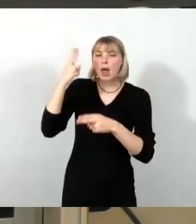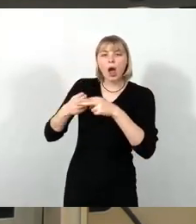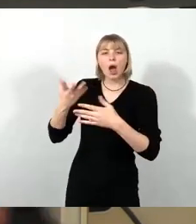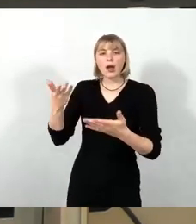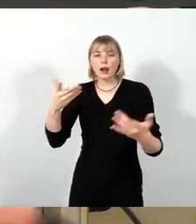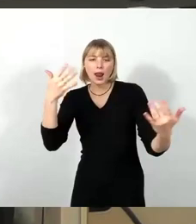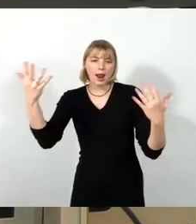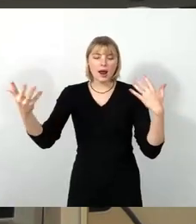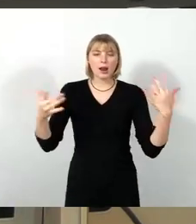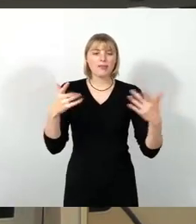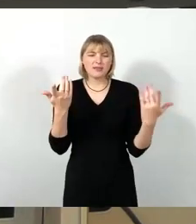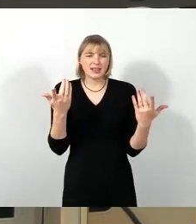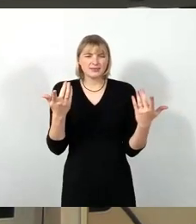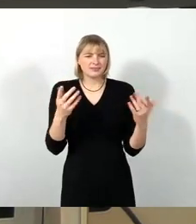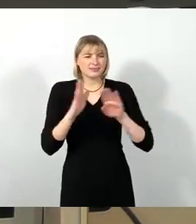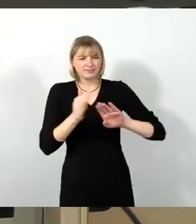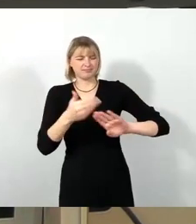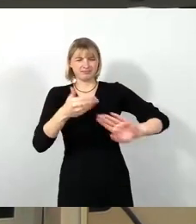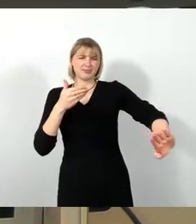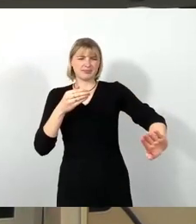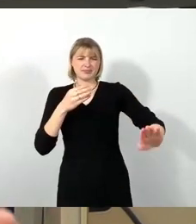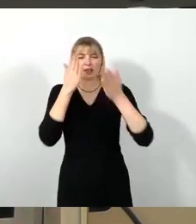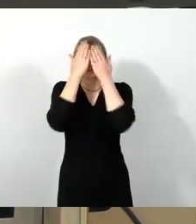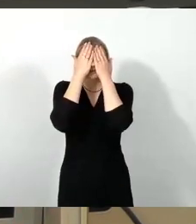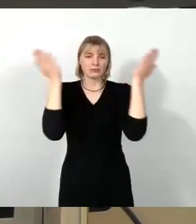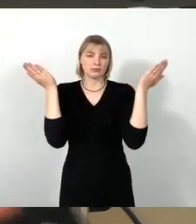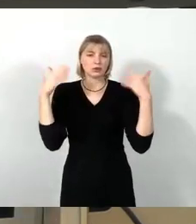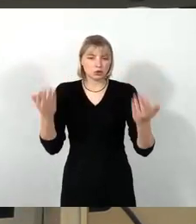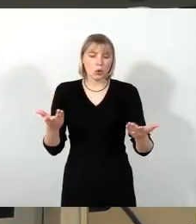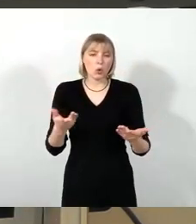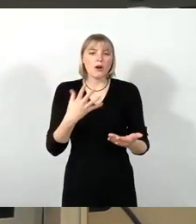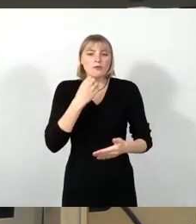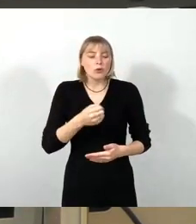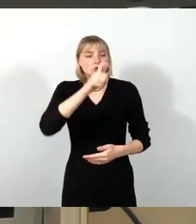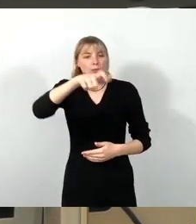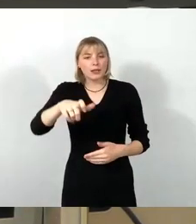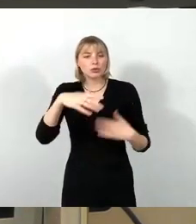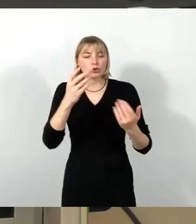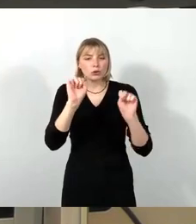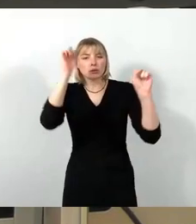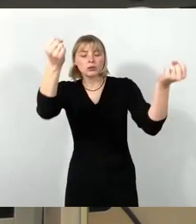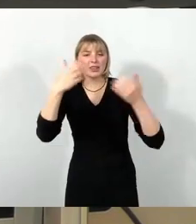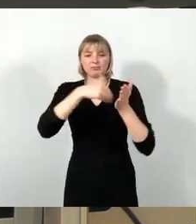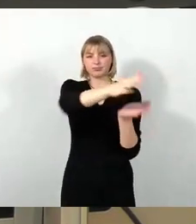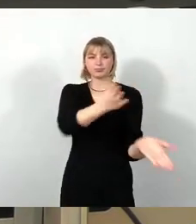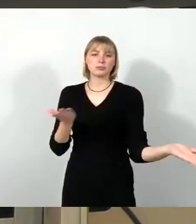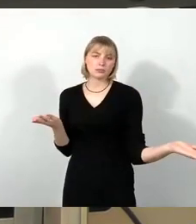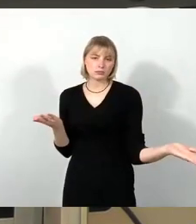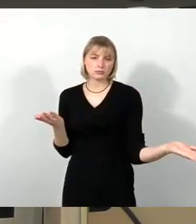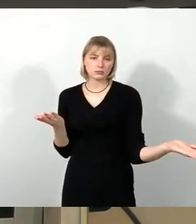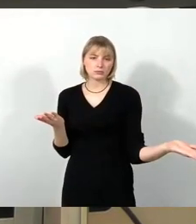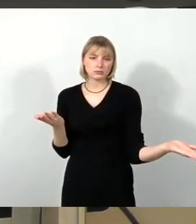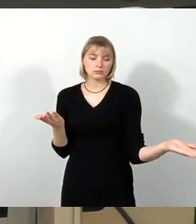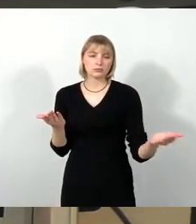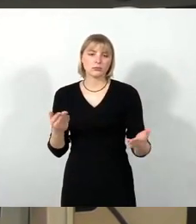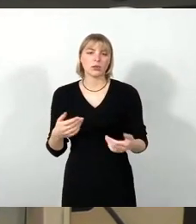aus und wollen diejenigen Menschen, die sich engagieren, nicht am gemeinsamen Durchsitzen haben. Und so ist der